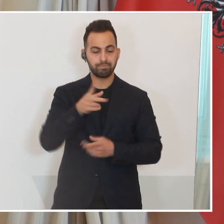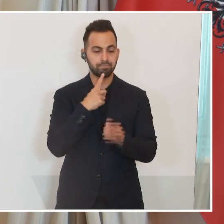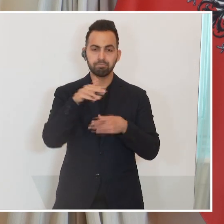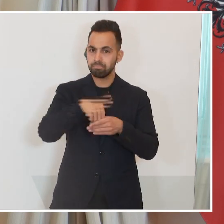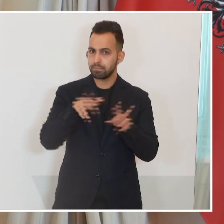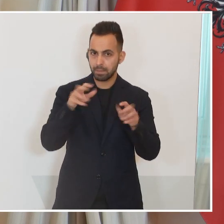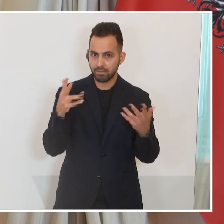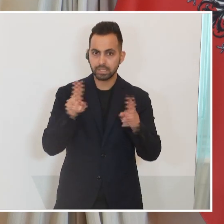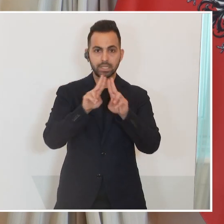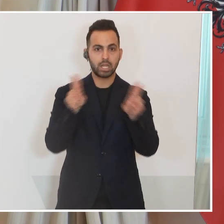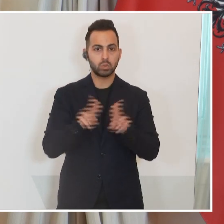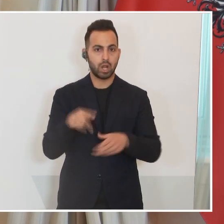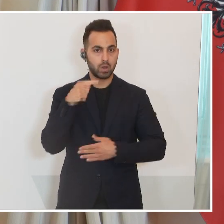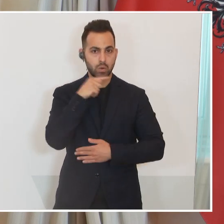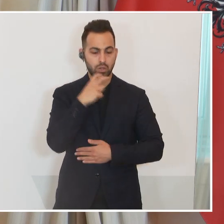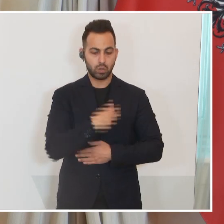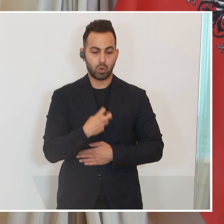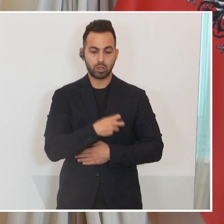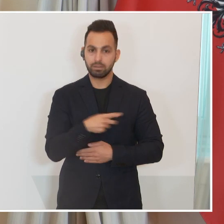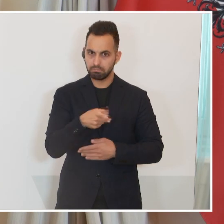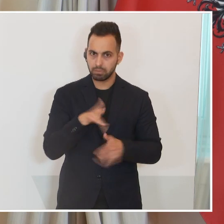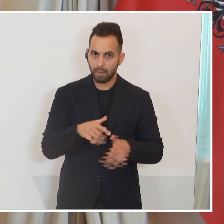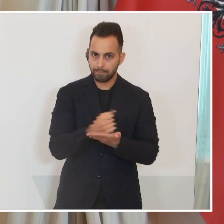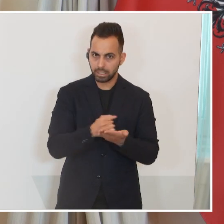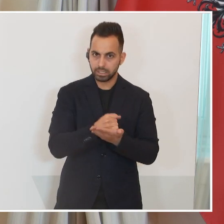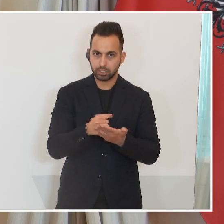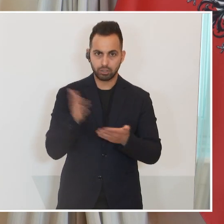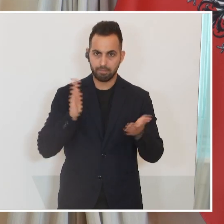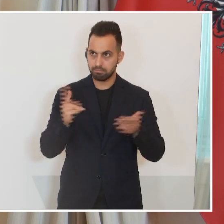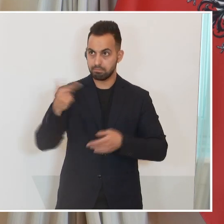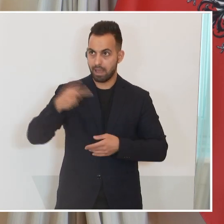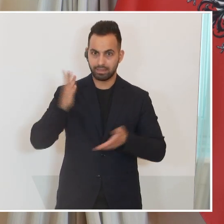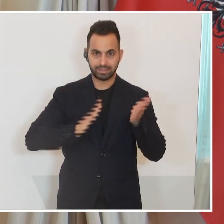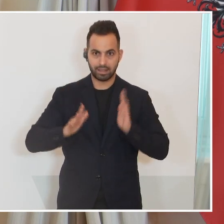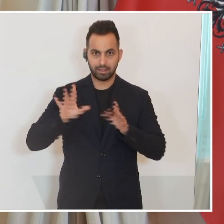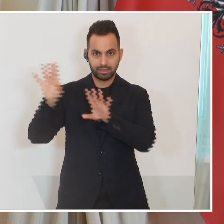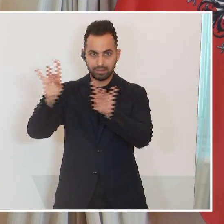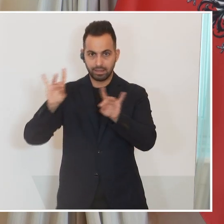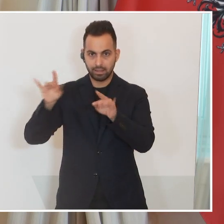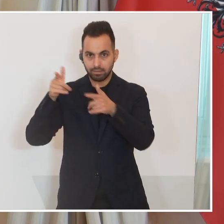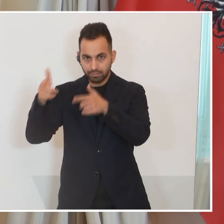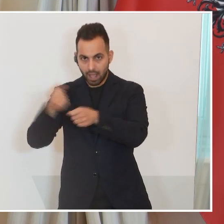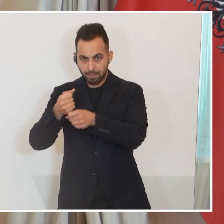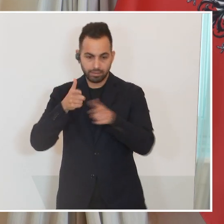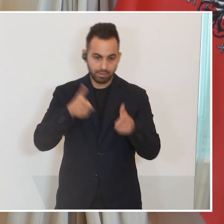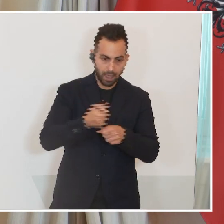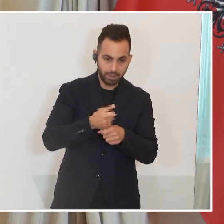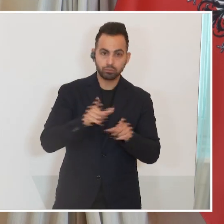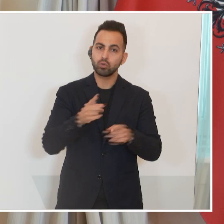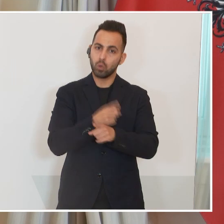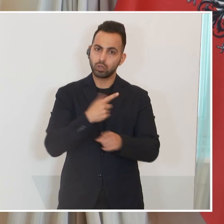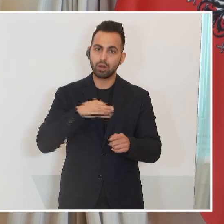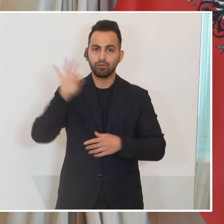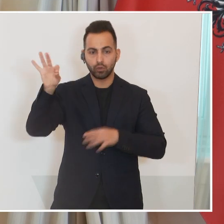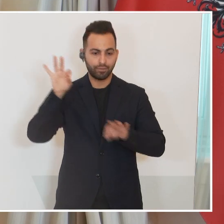Internationale Rote Kreuz ist mit medizinischen Teams auf beiden Seiten tätig. Das heißt, erfüllt hier seine Neutralität und leistet hier